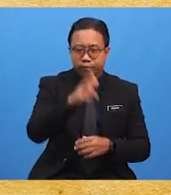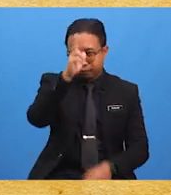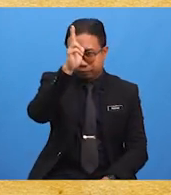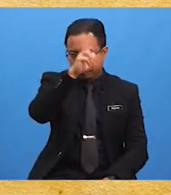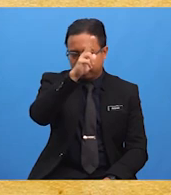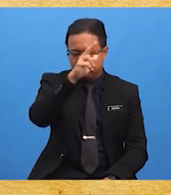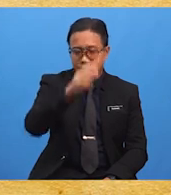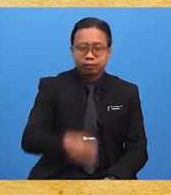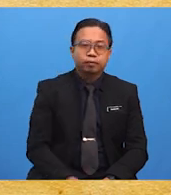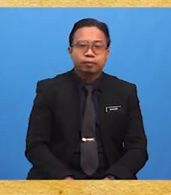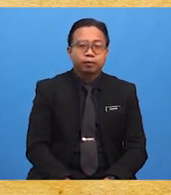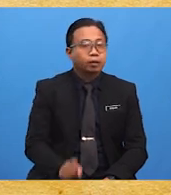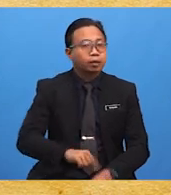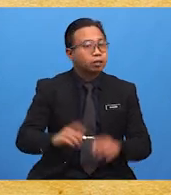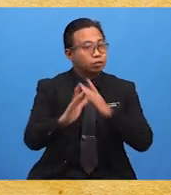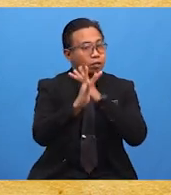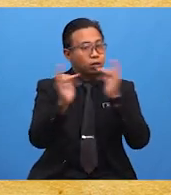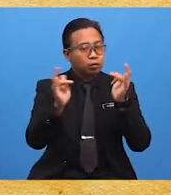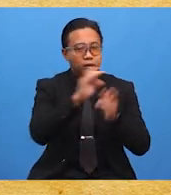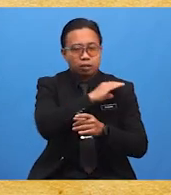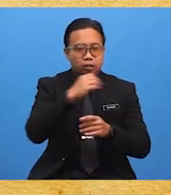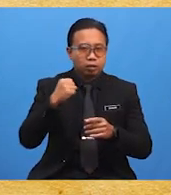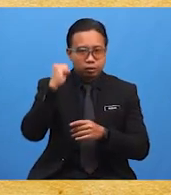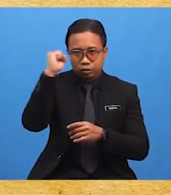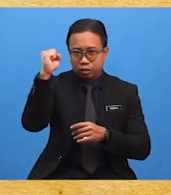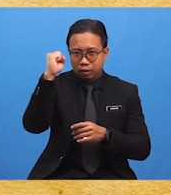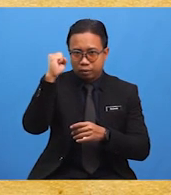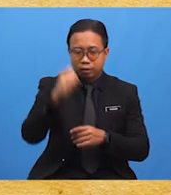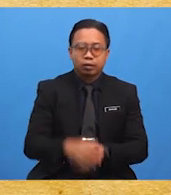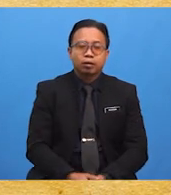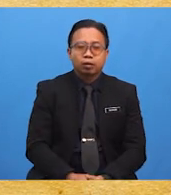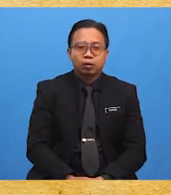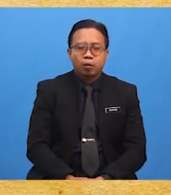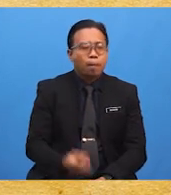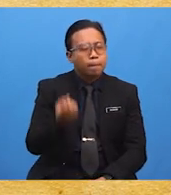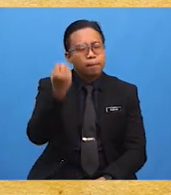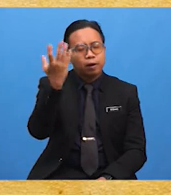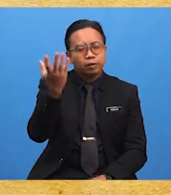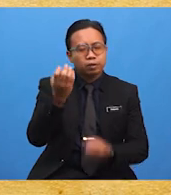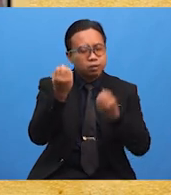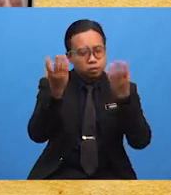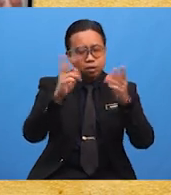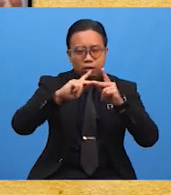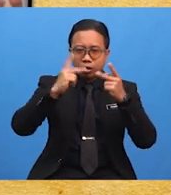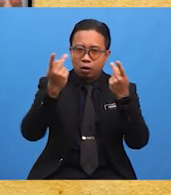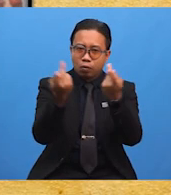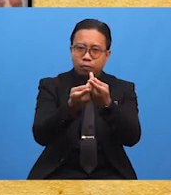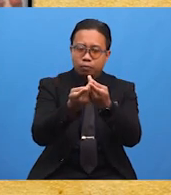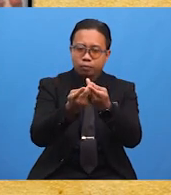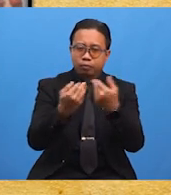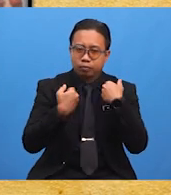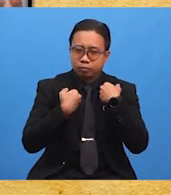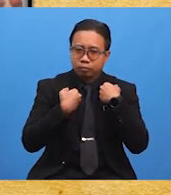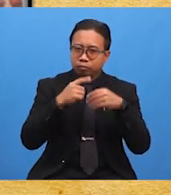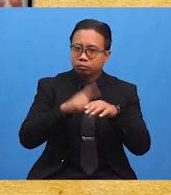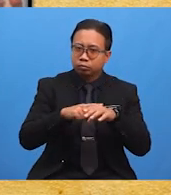Di Sarawak dan Sabah pula, komuniti berbilang kaum biasanya dapat dilihat di bandar